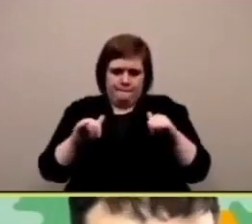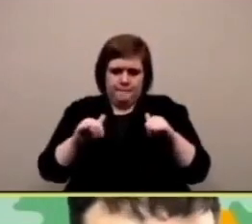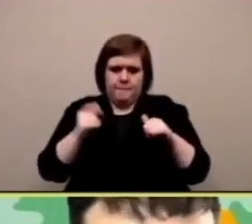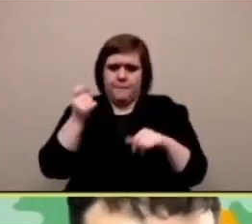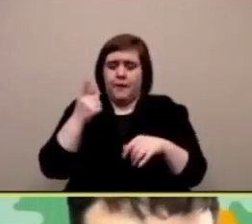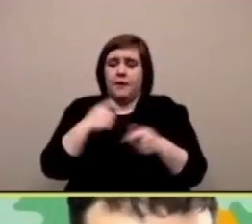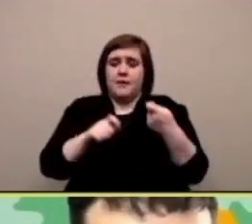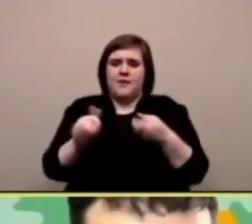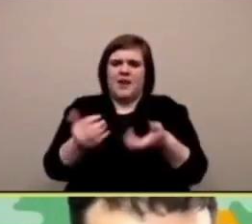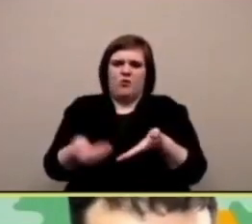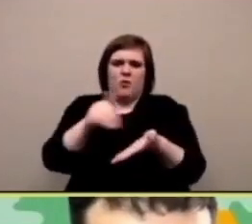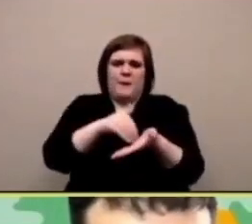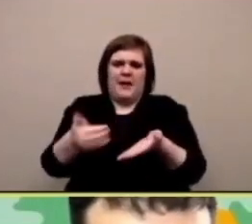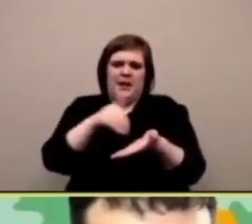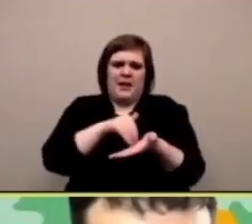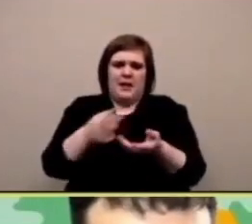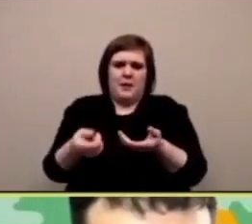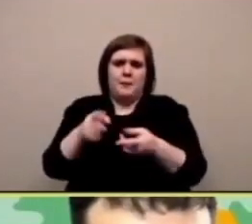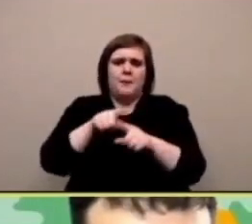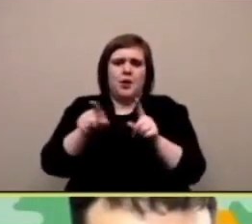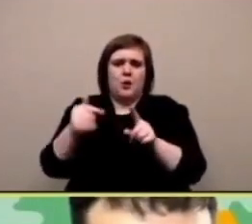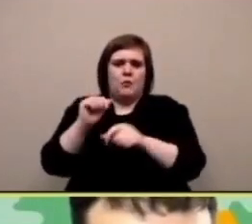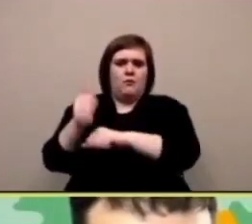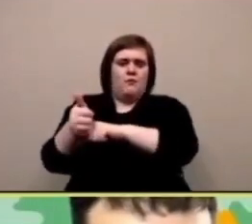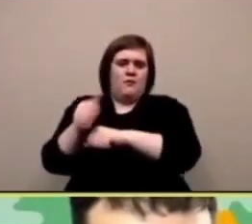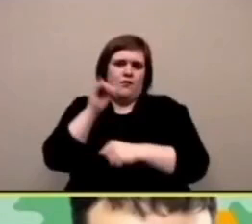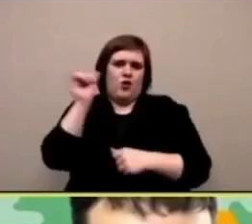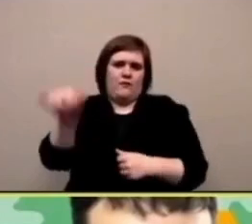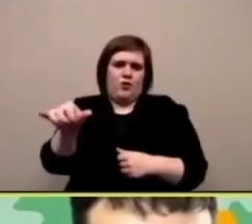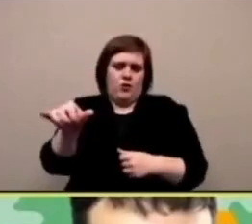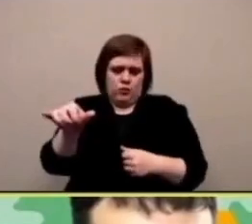modo di farlo è fare un loop